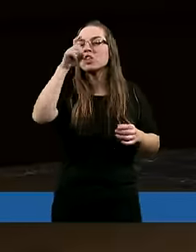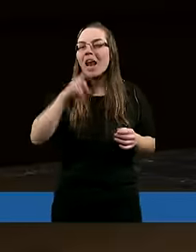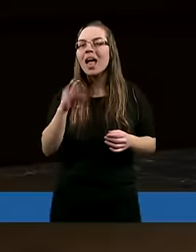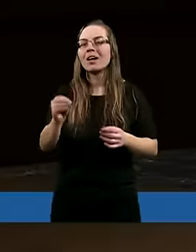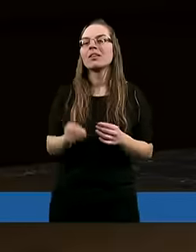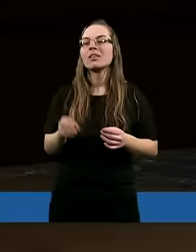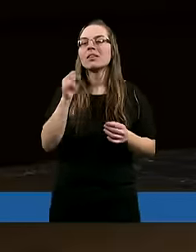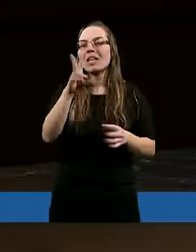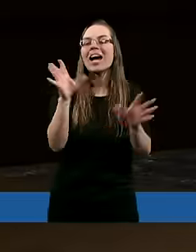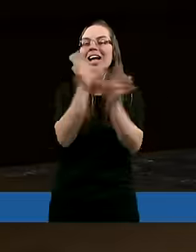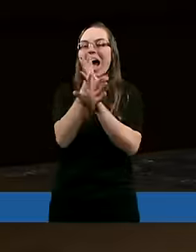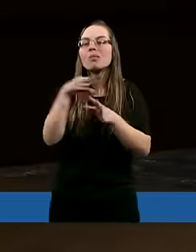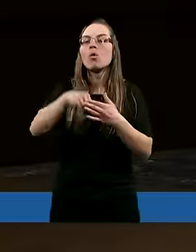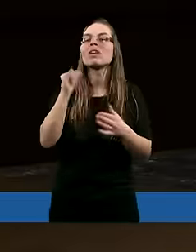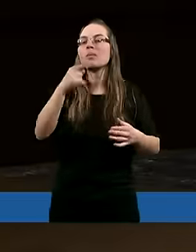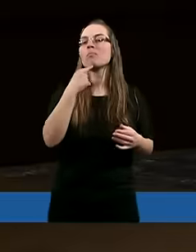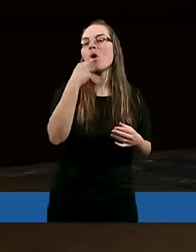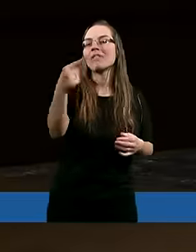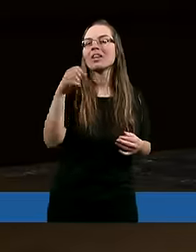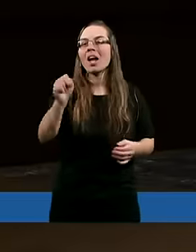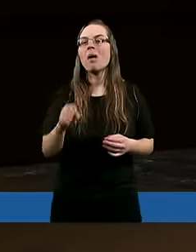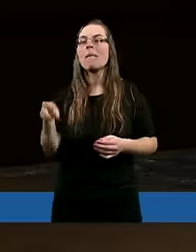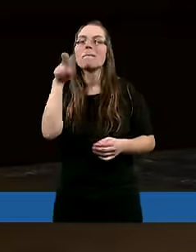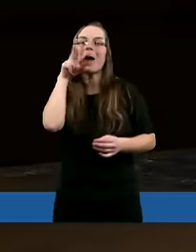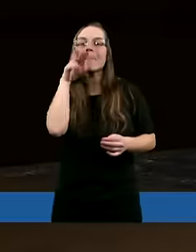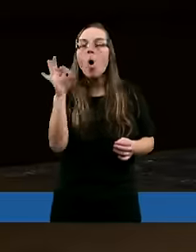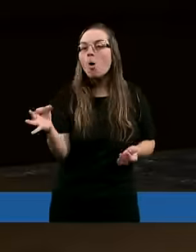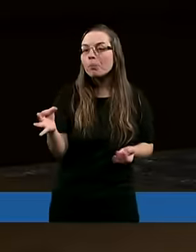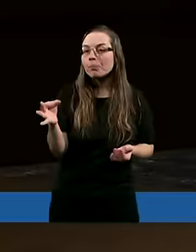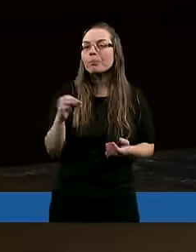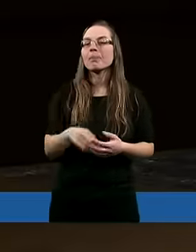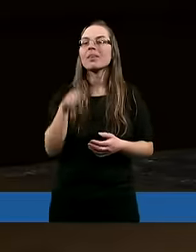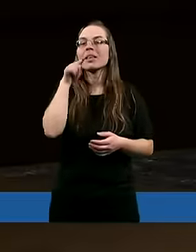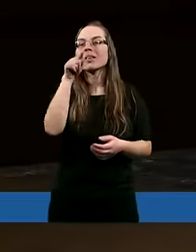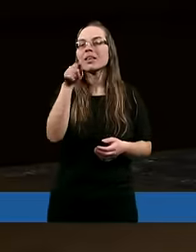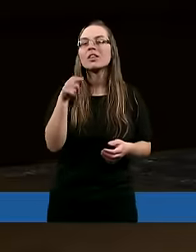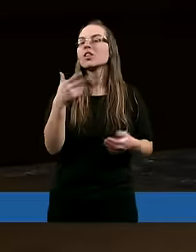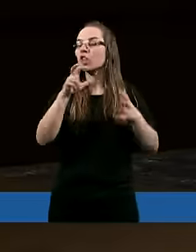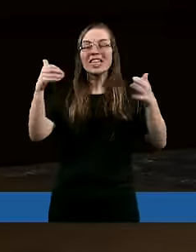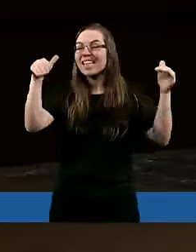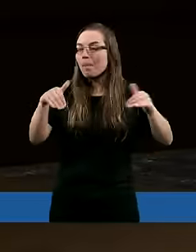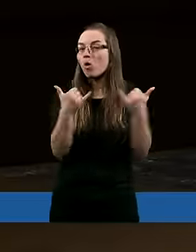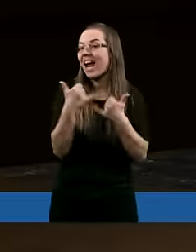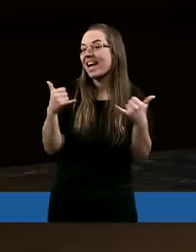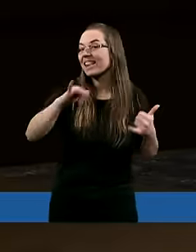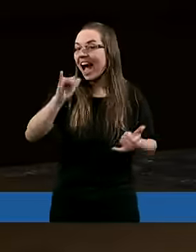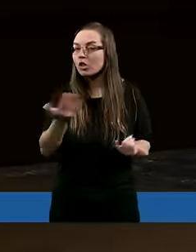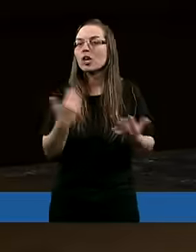w takiej atmosferze i powiedziała Mamo, czy nie można inaczej?